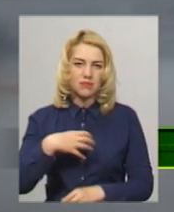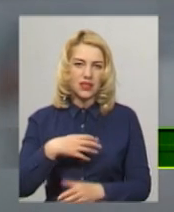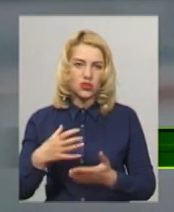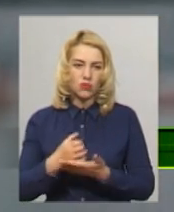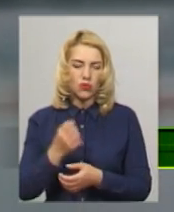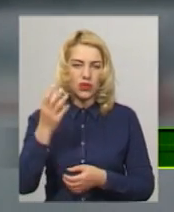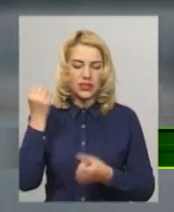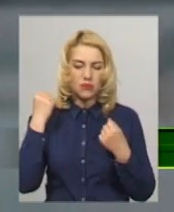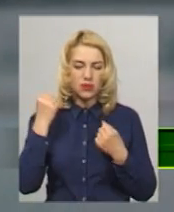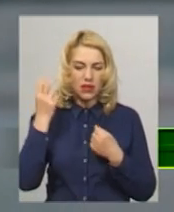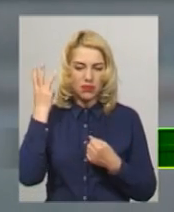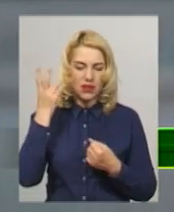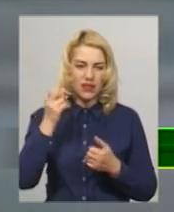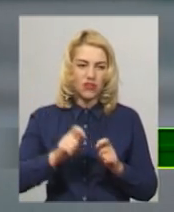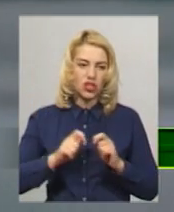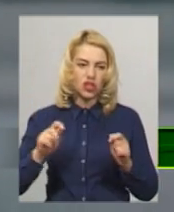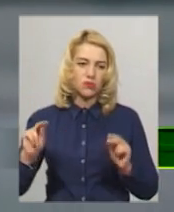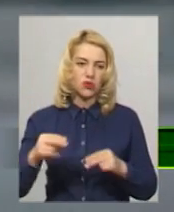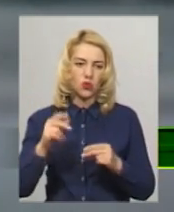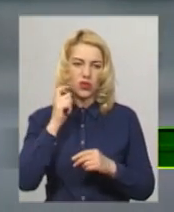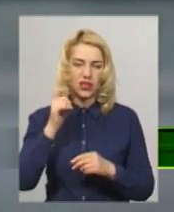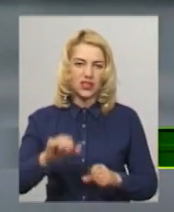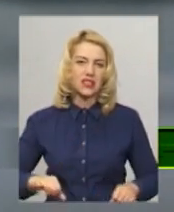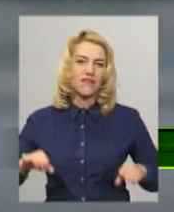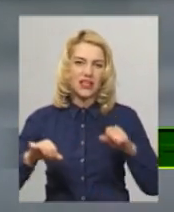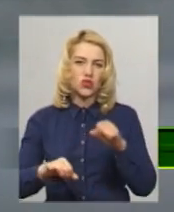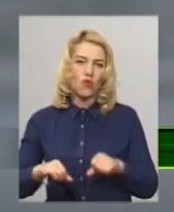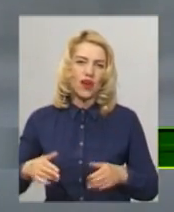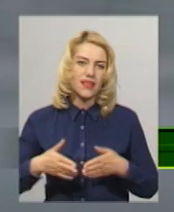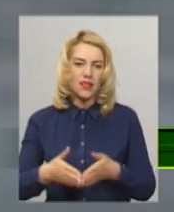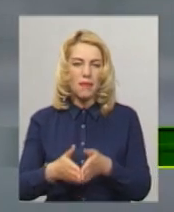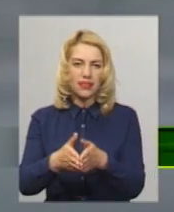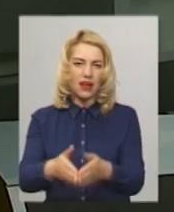спортсмени Хмельниччини на відкритому чемпіонаті України з висловання на байдарках і каної.